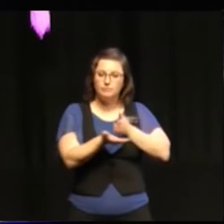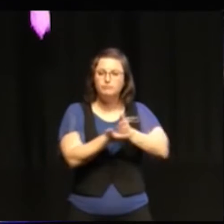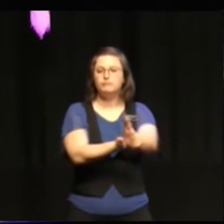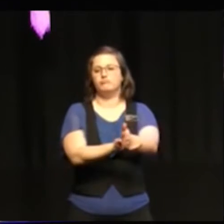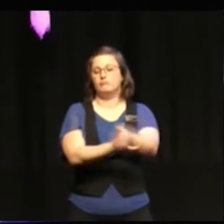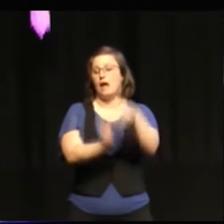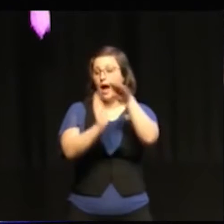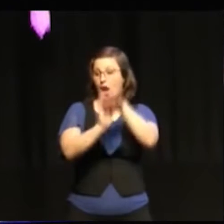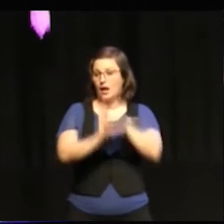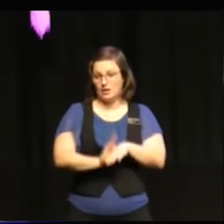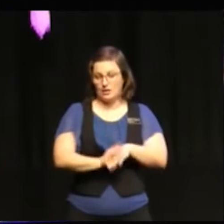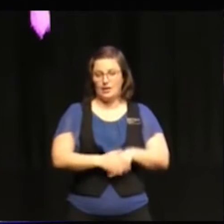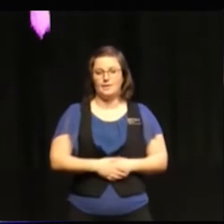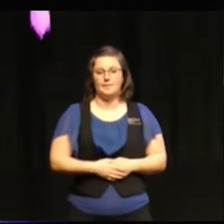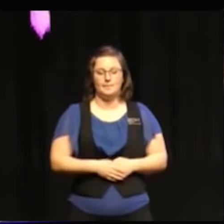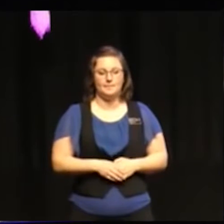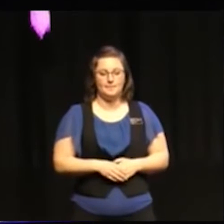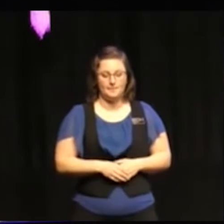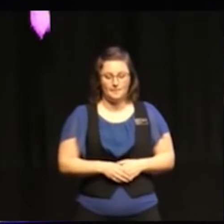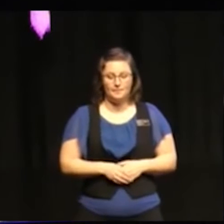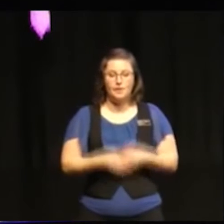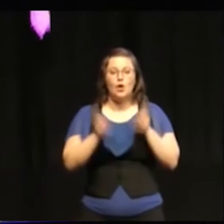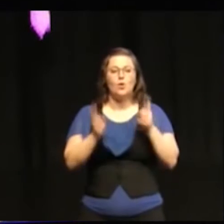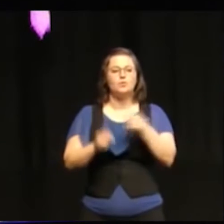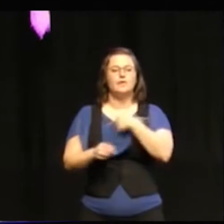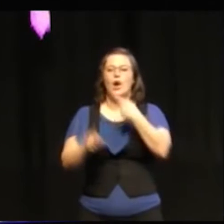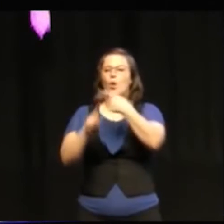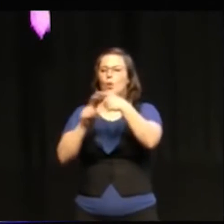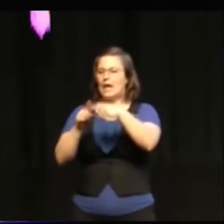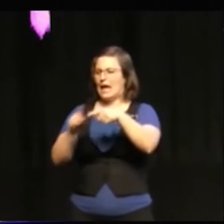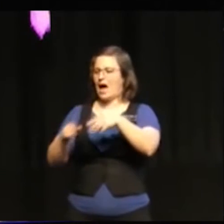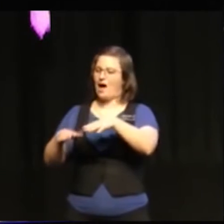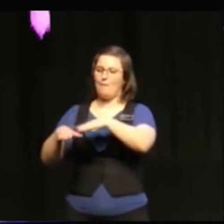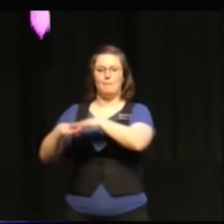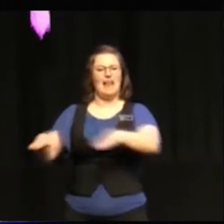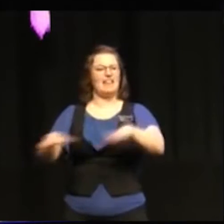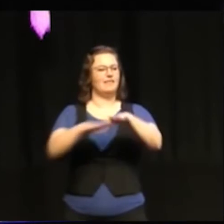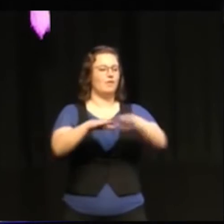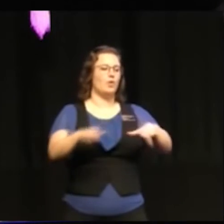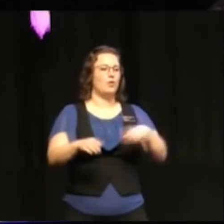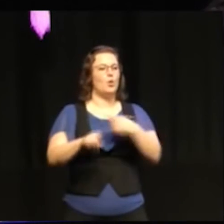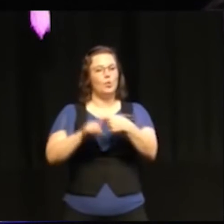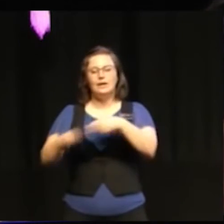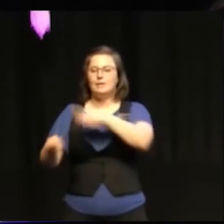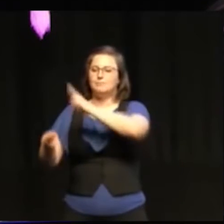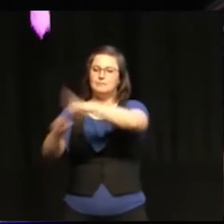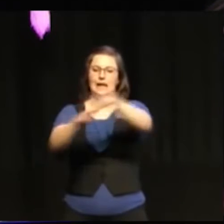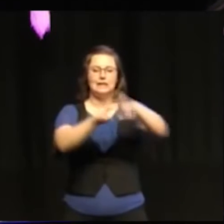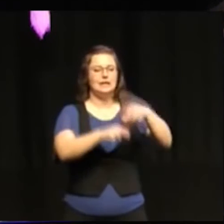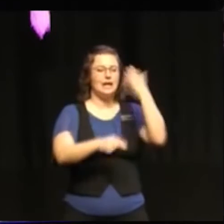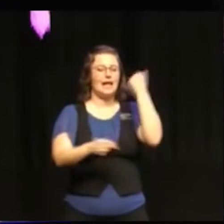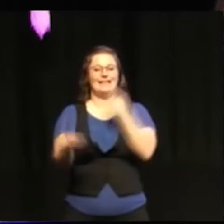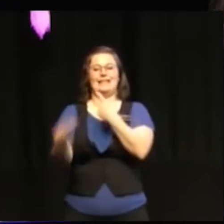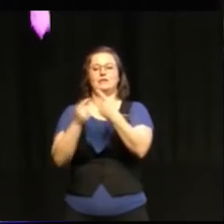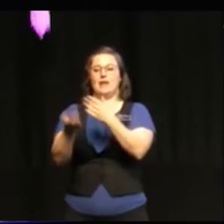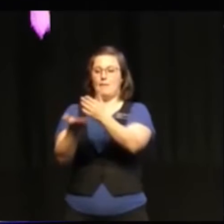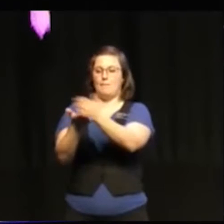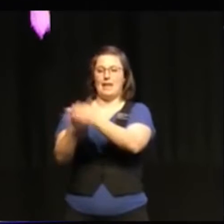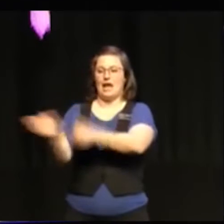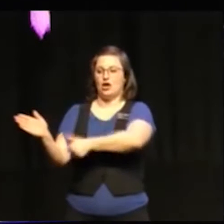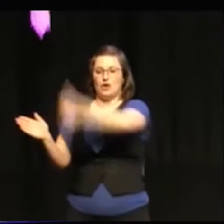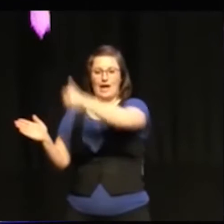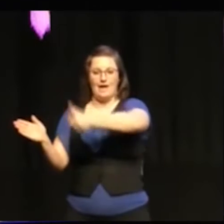och vi har plattformar för att diskutera mellan olika chefer, mellan